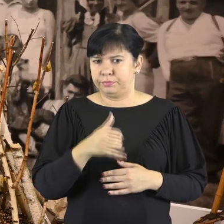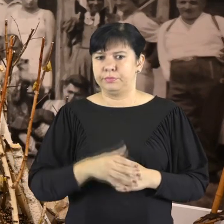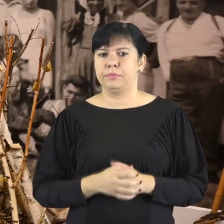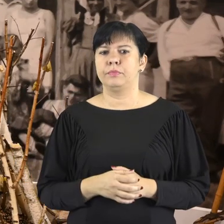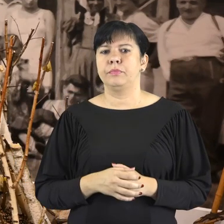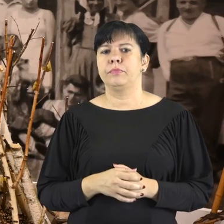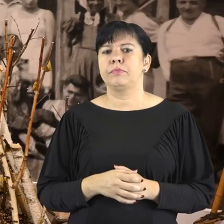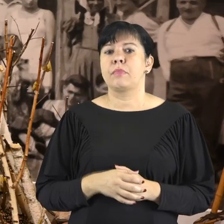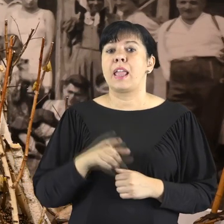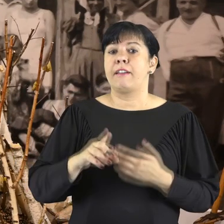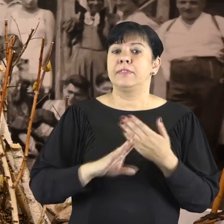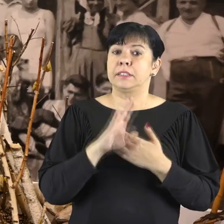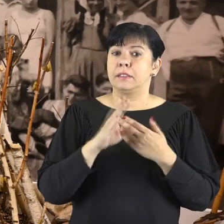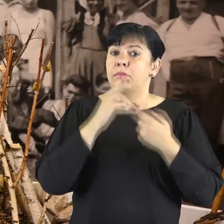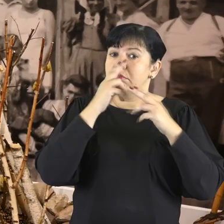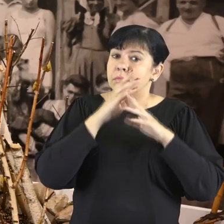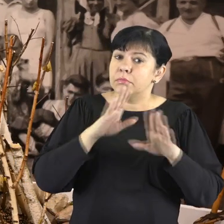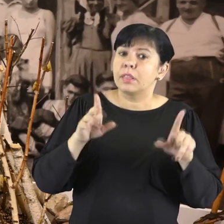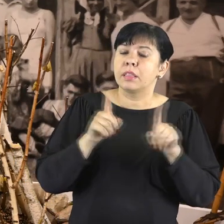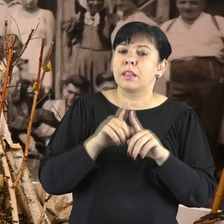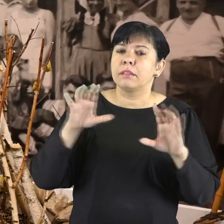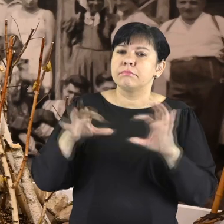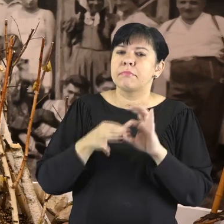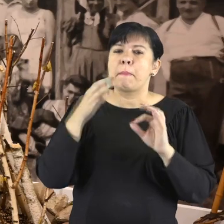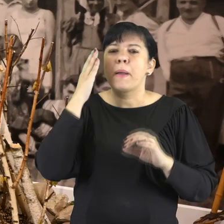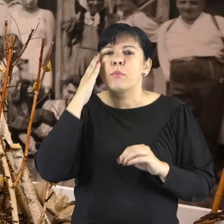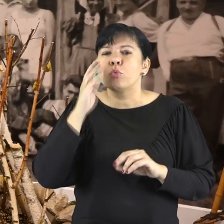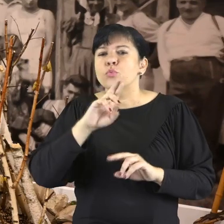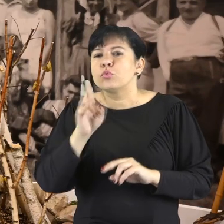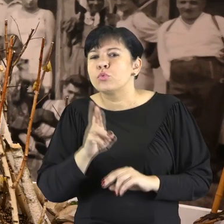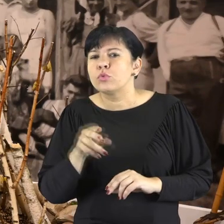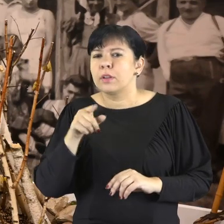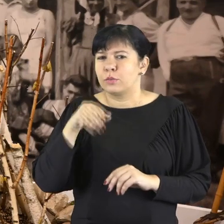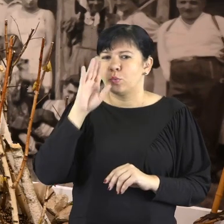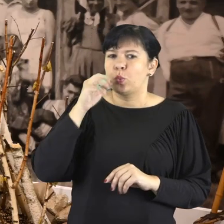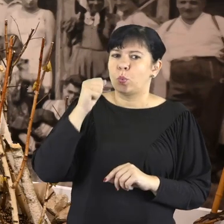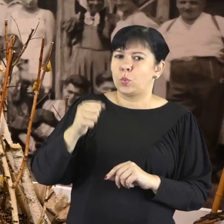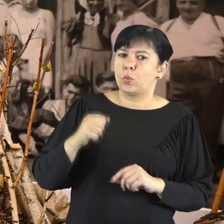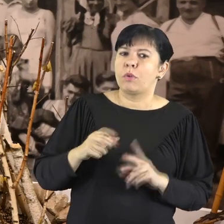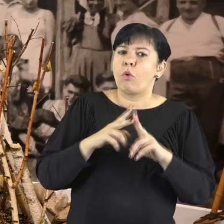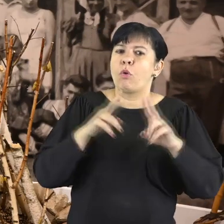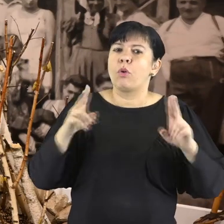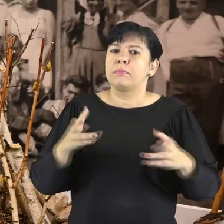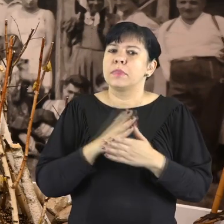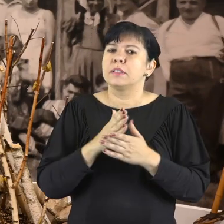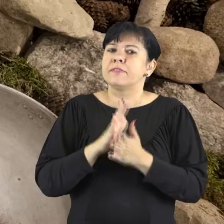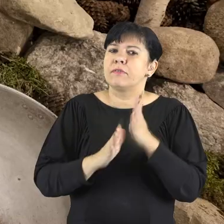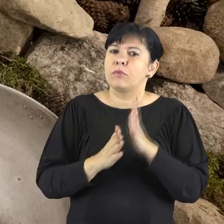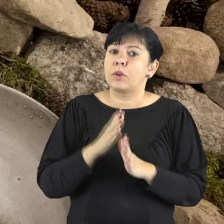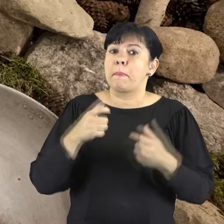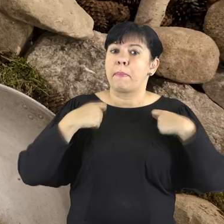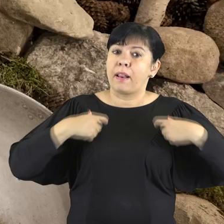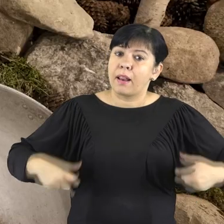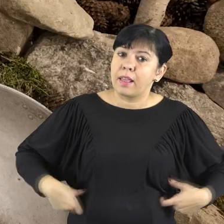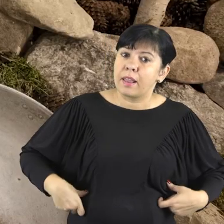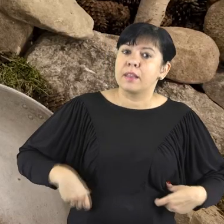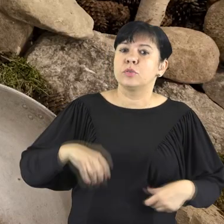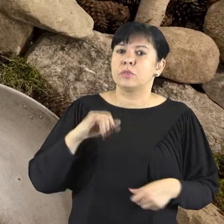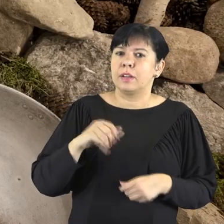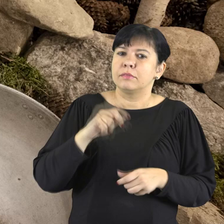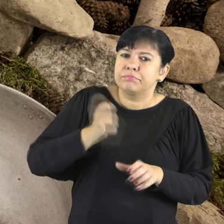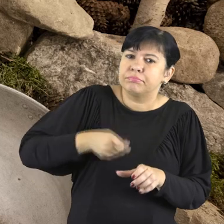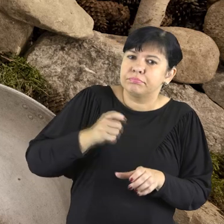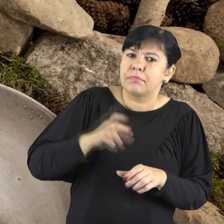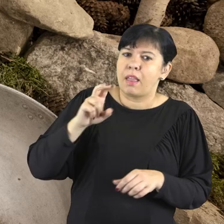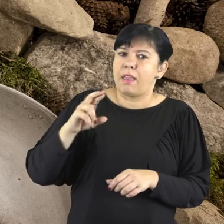odległe rejony Polski. Na wystawie prezentujemy pamiątki łódzkich turystów z okresu międzywojennego, między innymi plecak